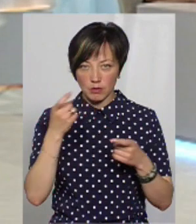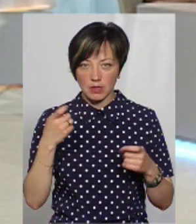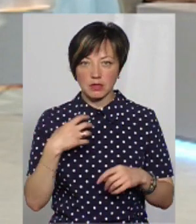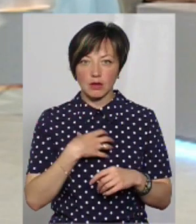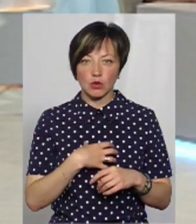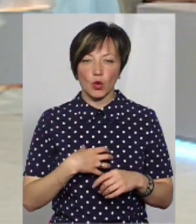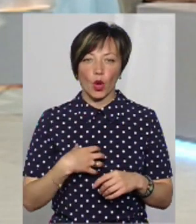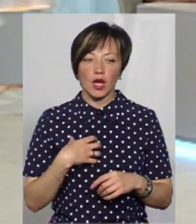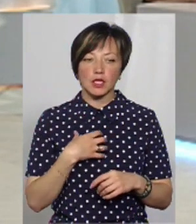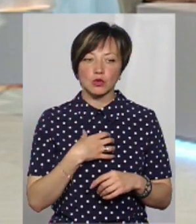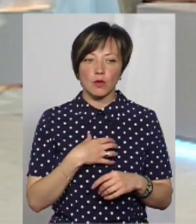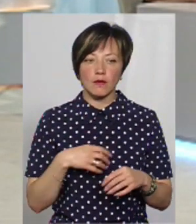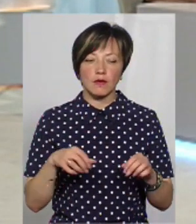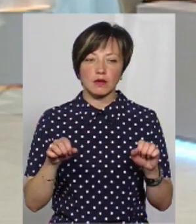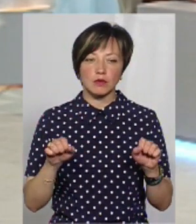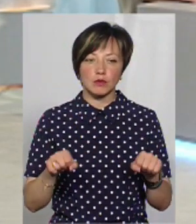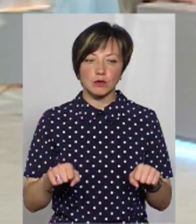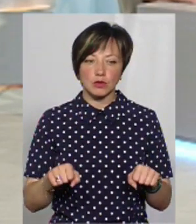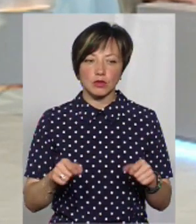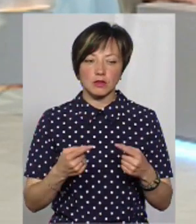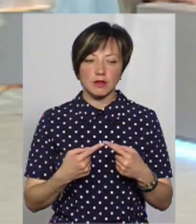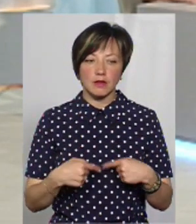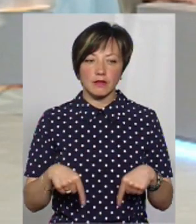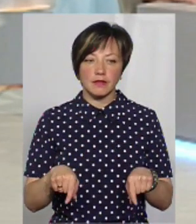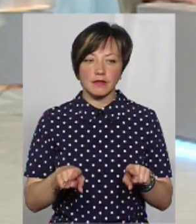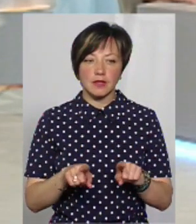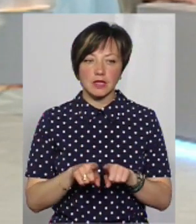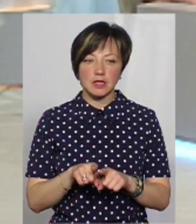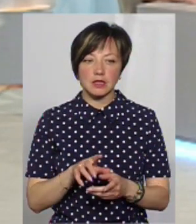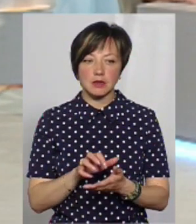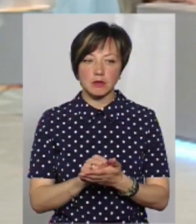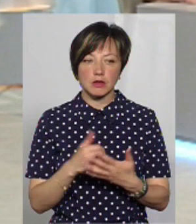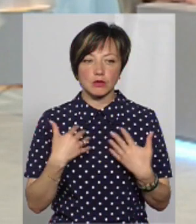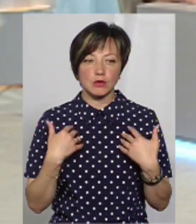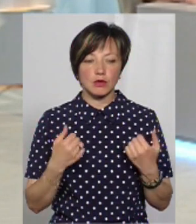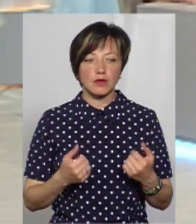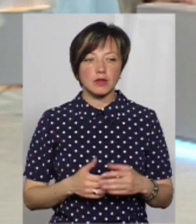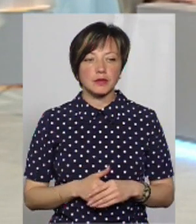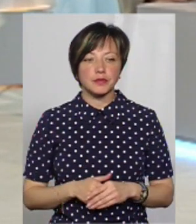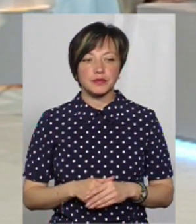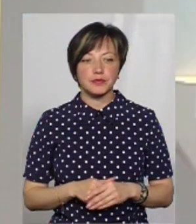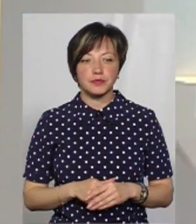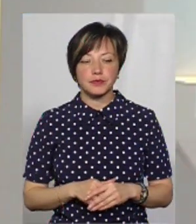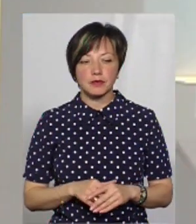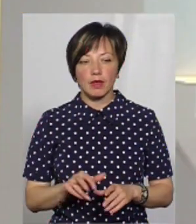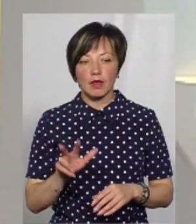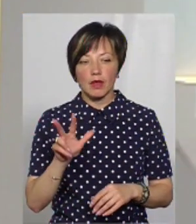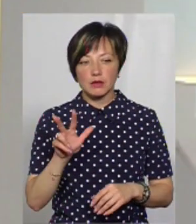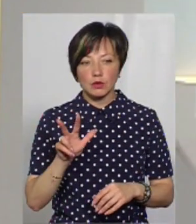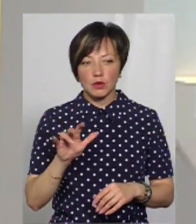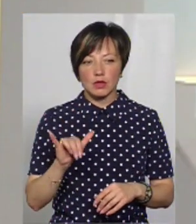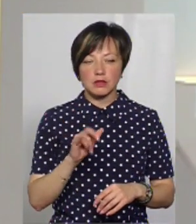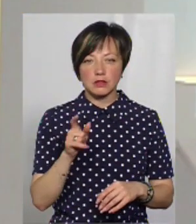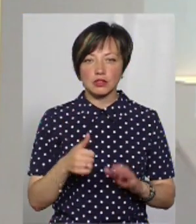актуалізована і можна в відділах, які займаються оздоровленням. Зрозуміло. Троє із